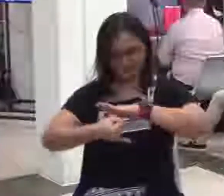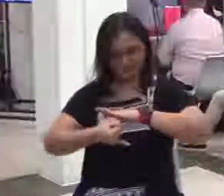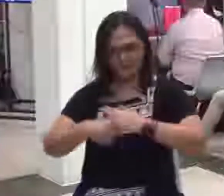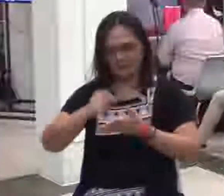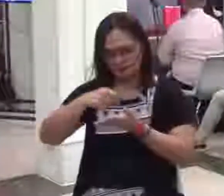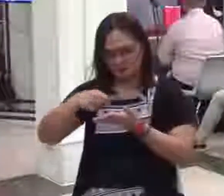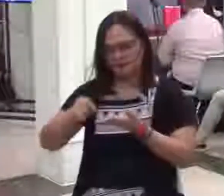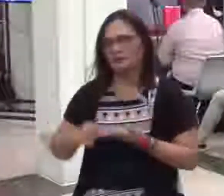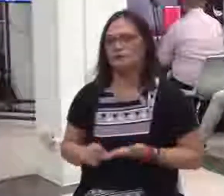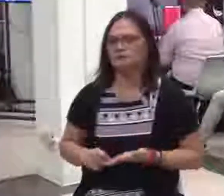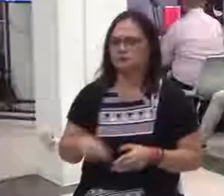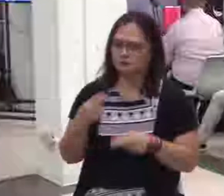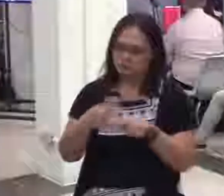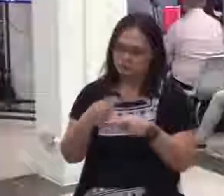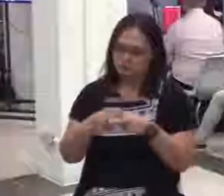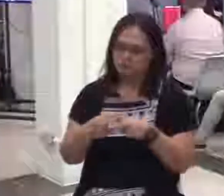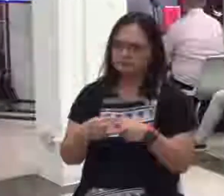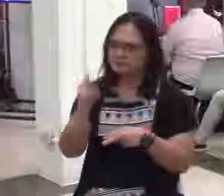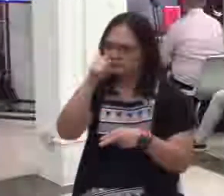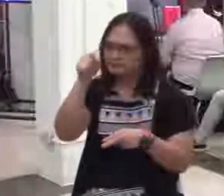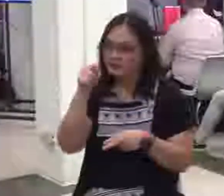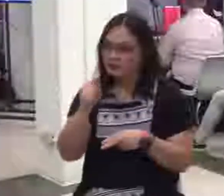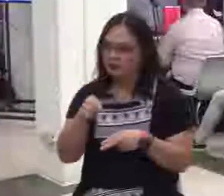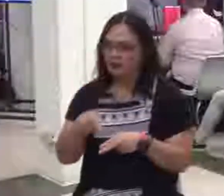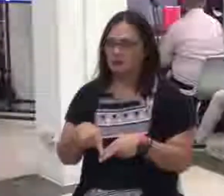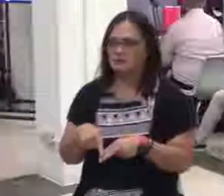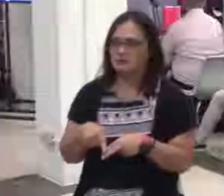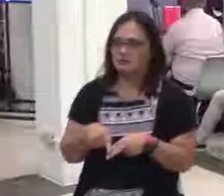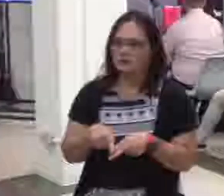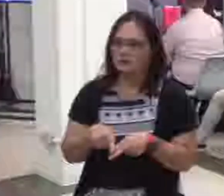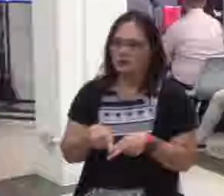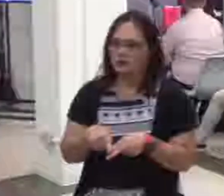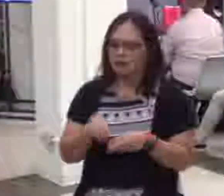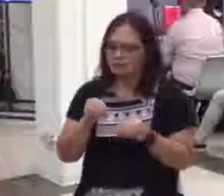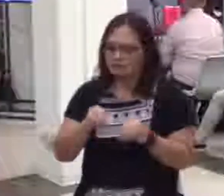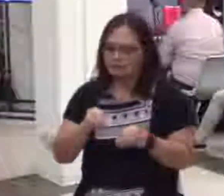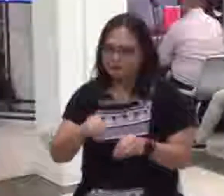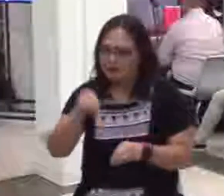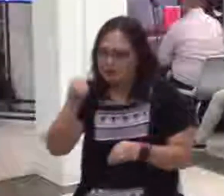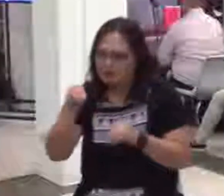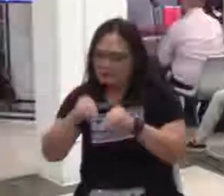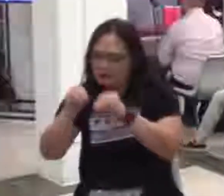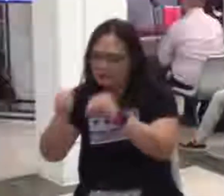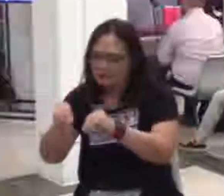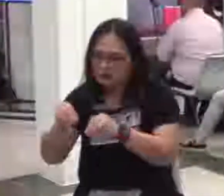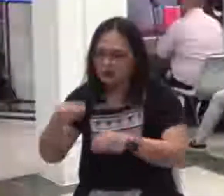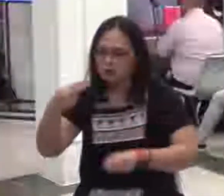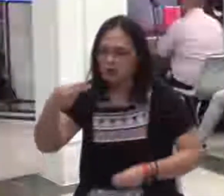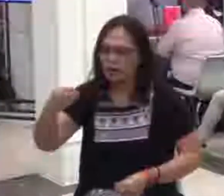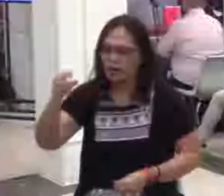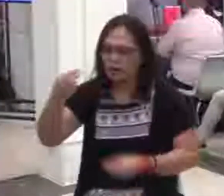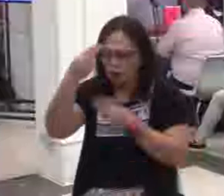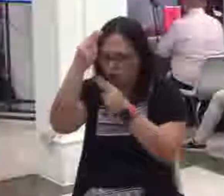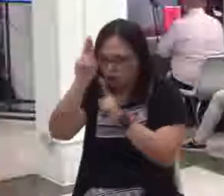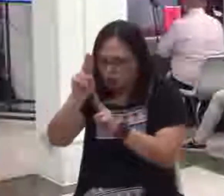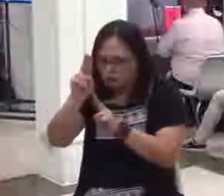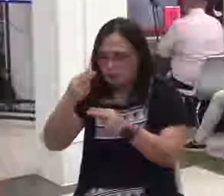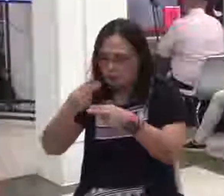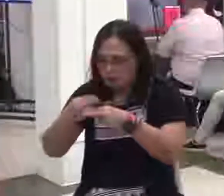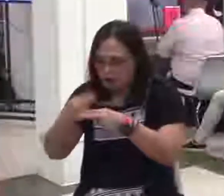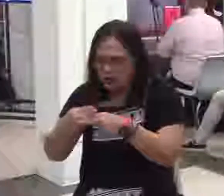But because this is a gathering na mga taong humaharap sa Diyos haharap tayo as ourselves